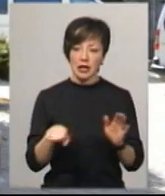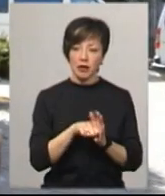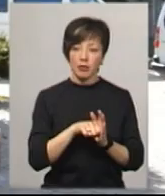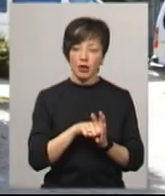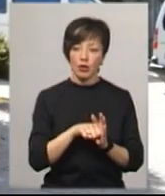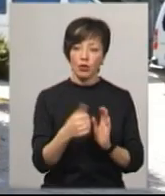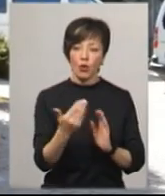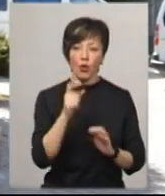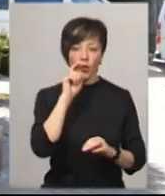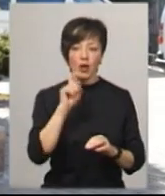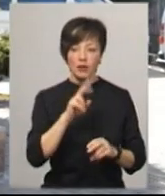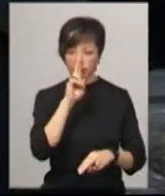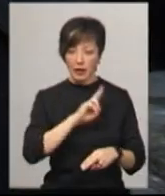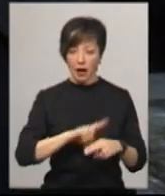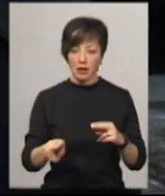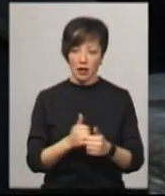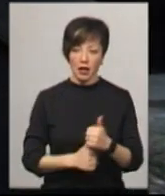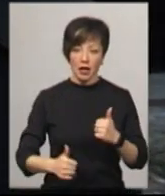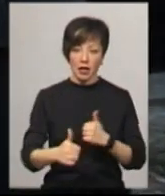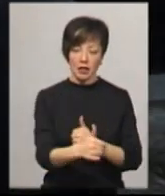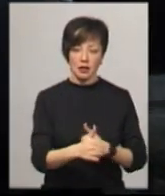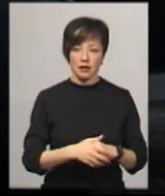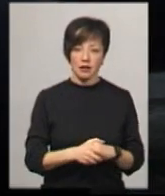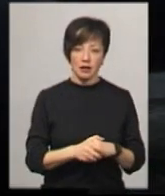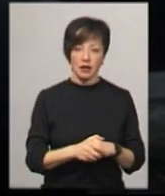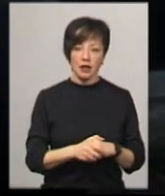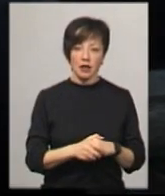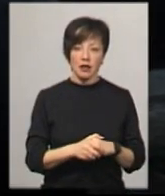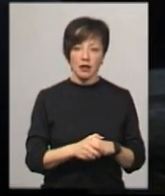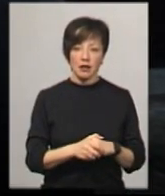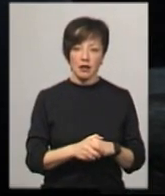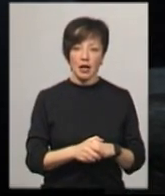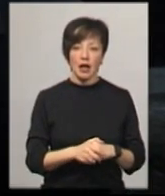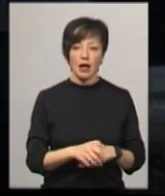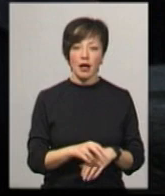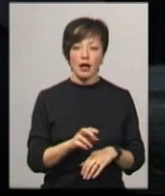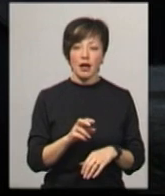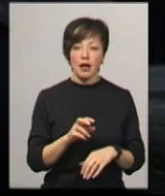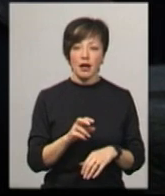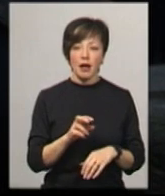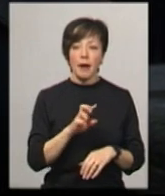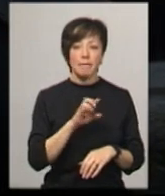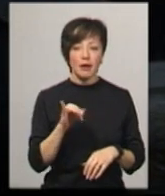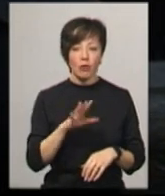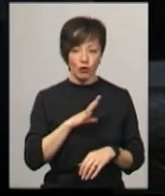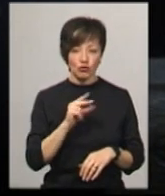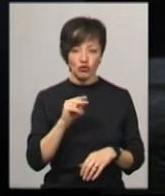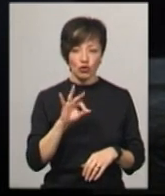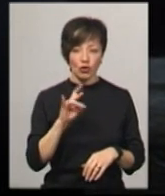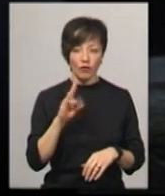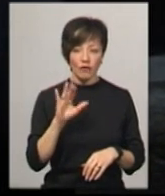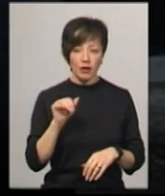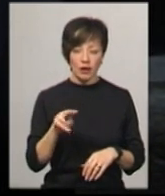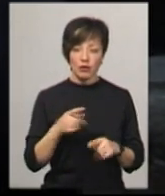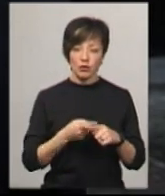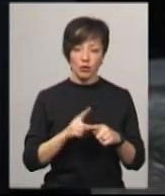Чорновола Україна втратила лідера. Напевно, був би Чорновіл, цього би не трапилось. Жаль, що ми